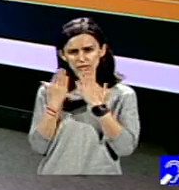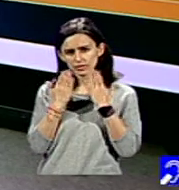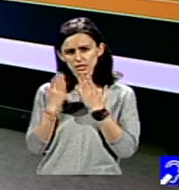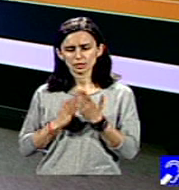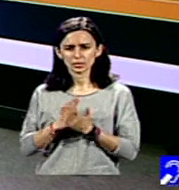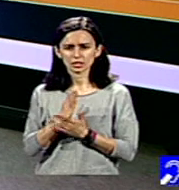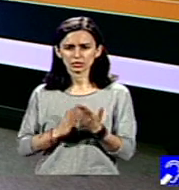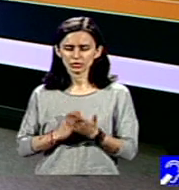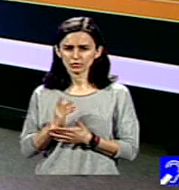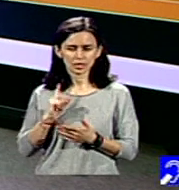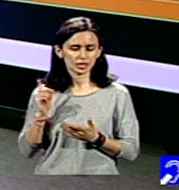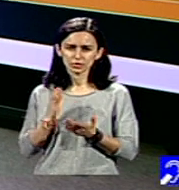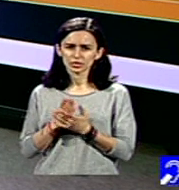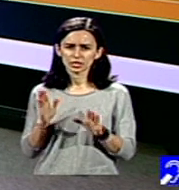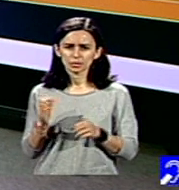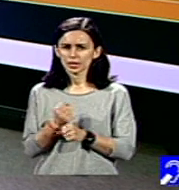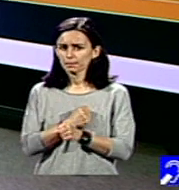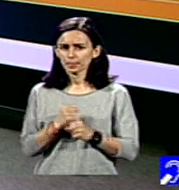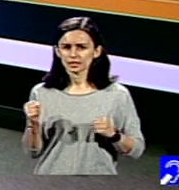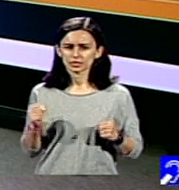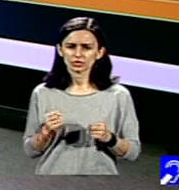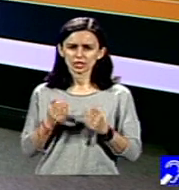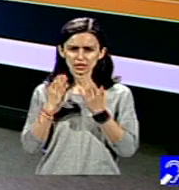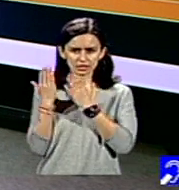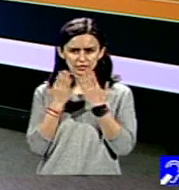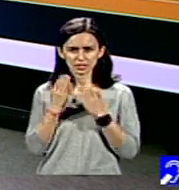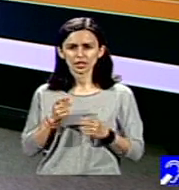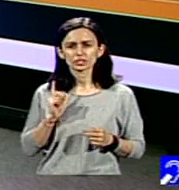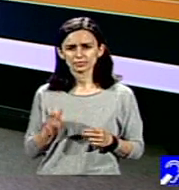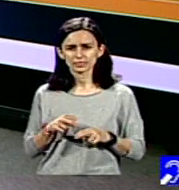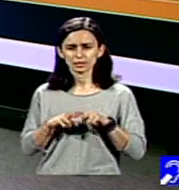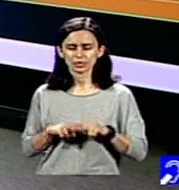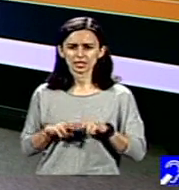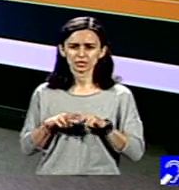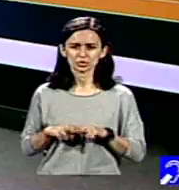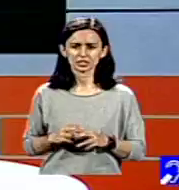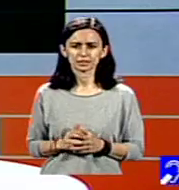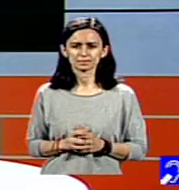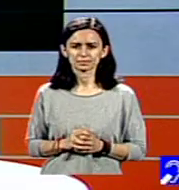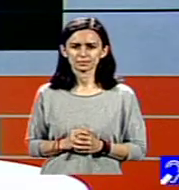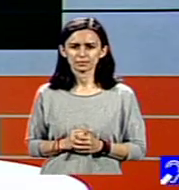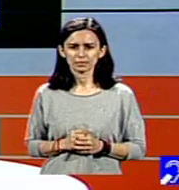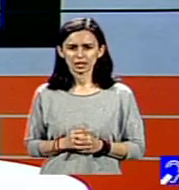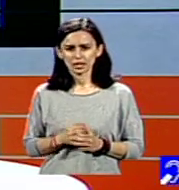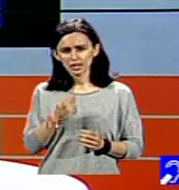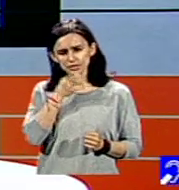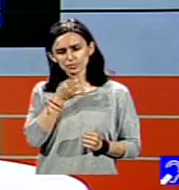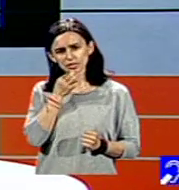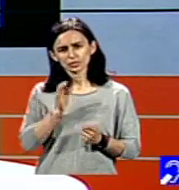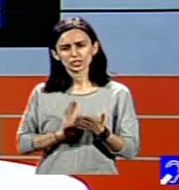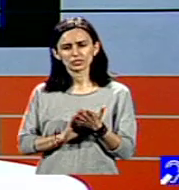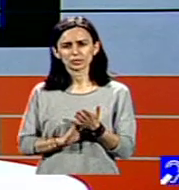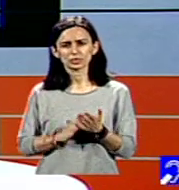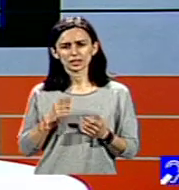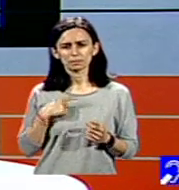îți trebuie resursii. Să spunem și despre faptul că, iată, aflându-vă cumva